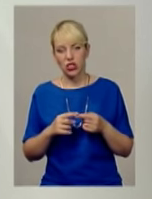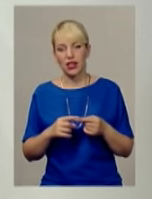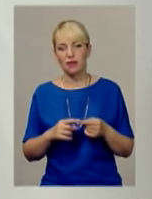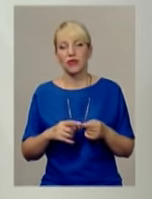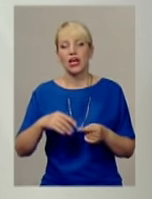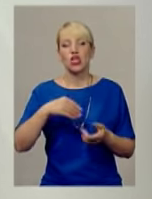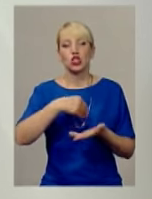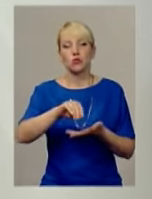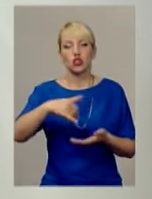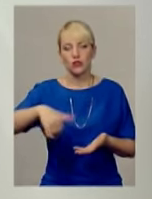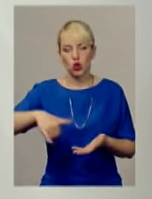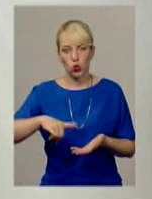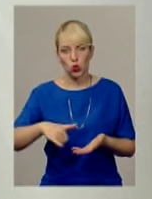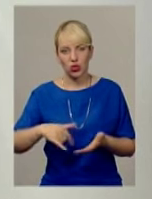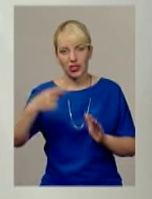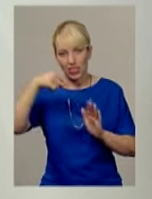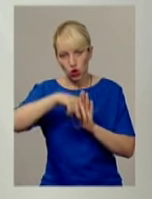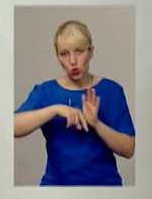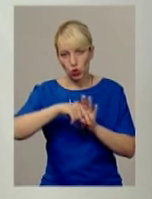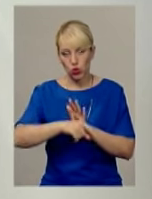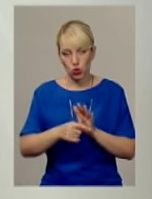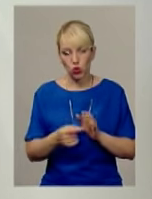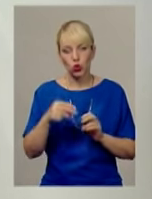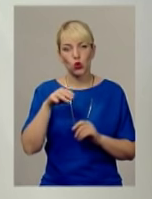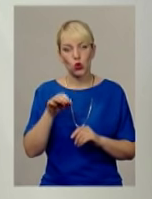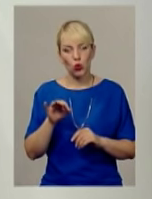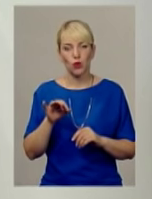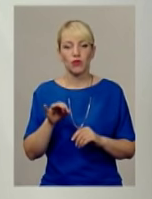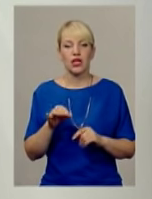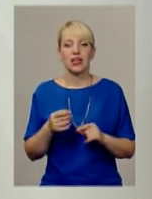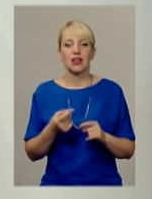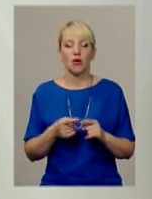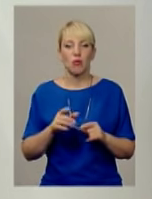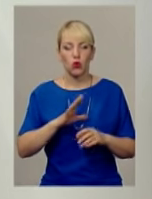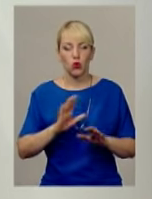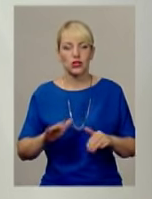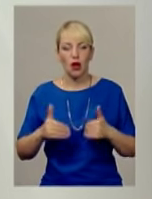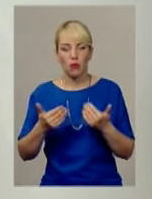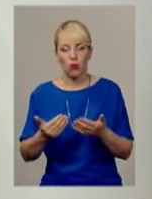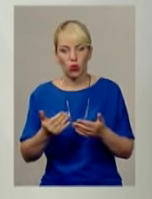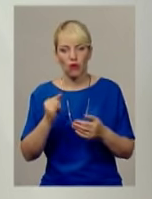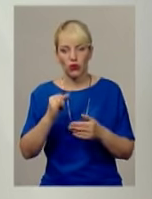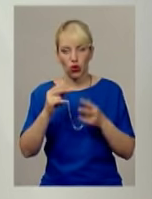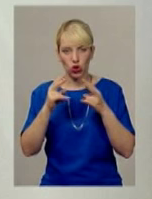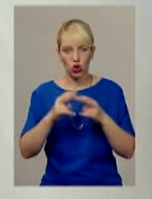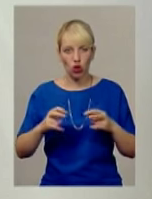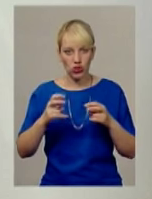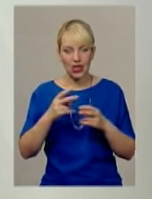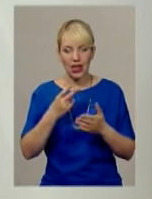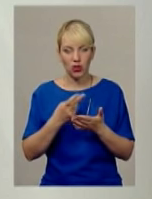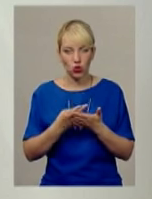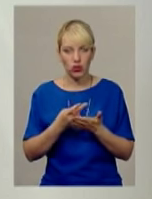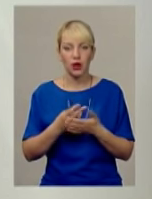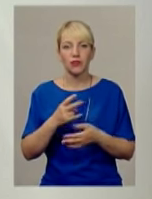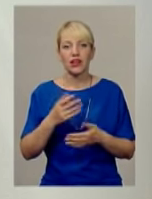кошика і його структуру, то вона була запропонована і розглянута ще досить таки давно,